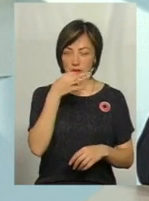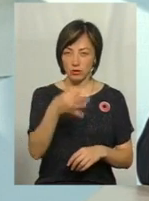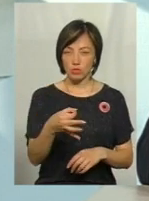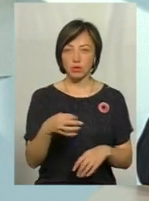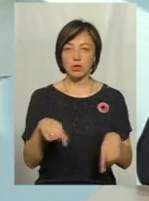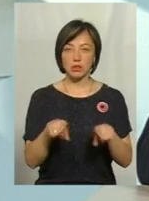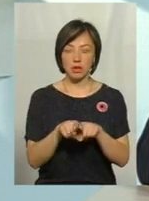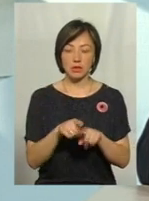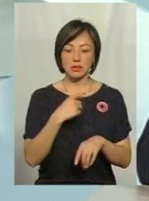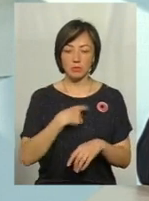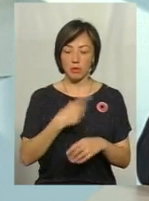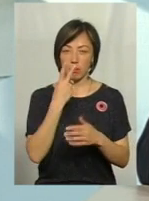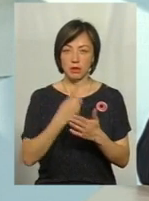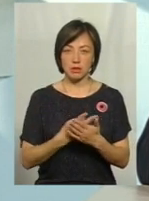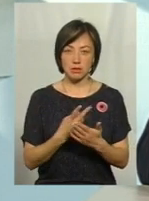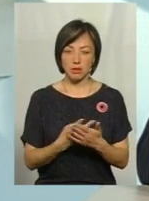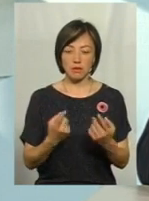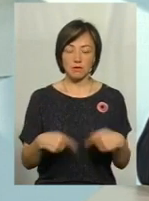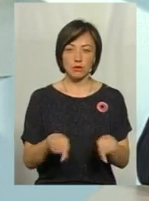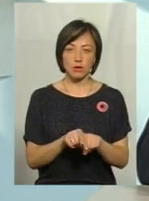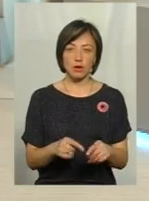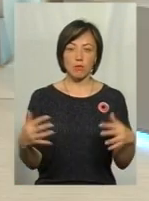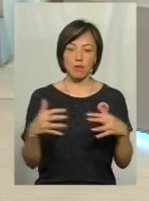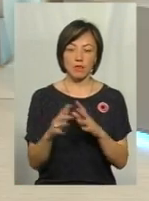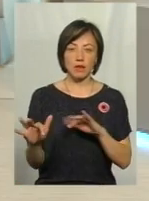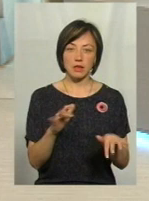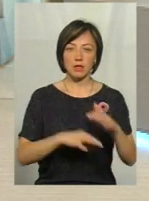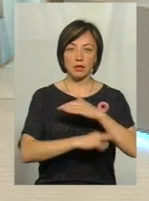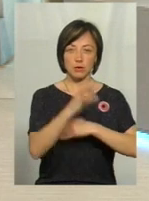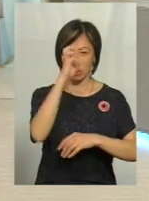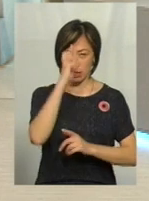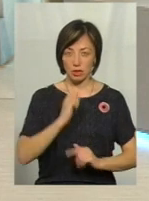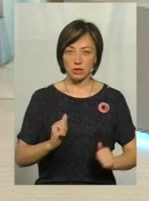добре себе зарекомендував у зоні бойових дій на сході нашої держави.